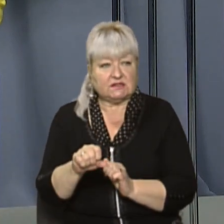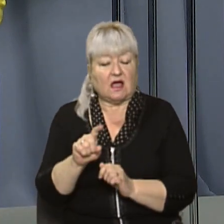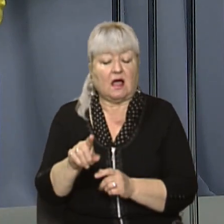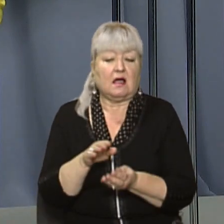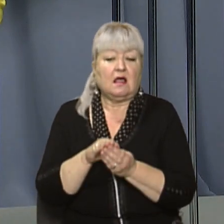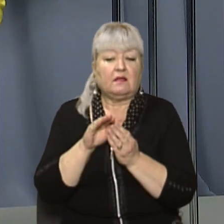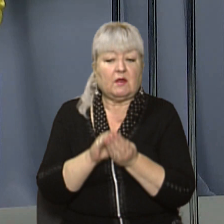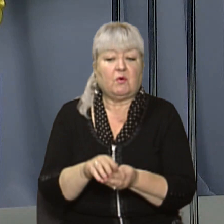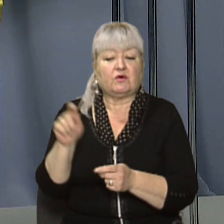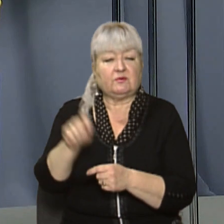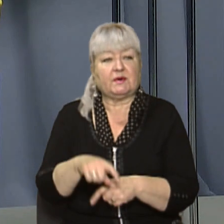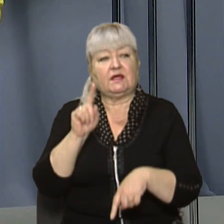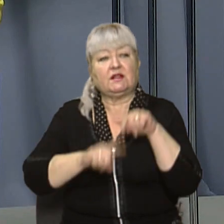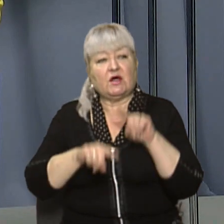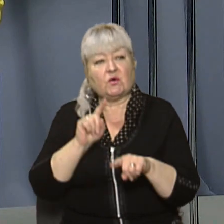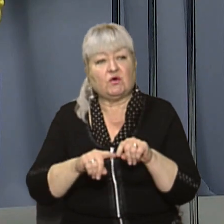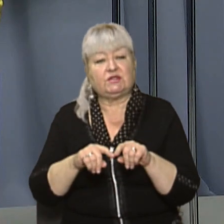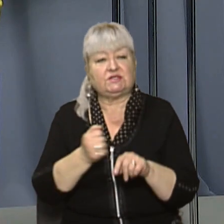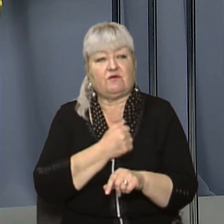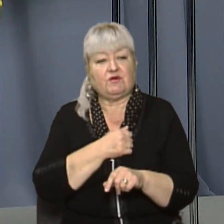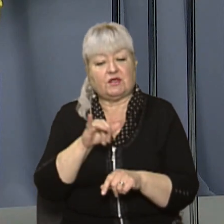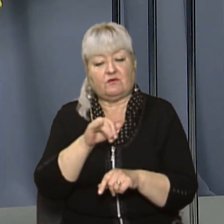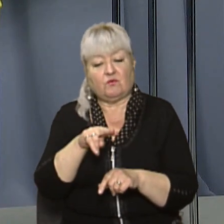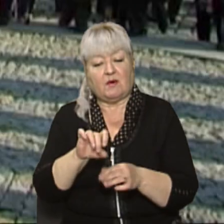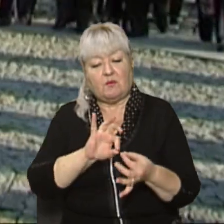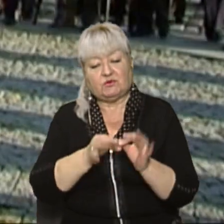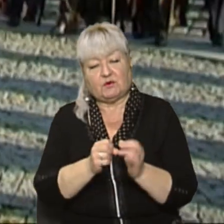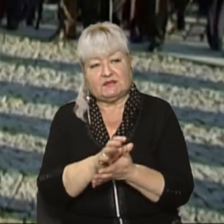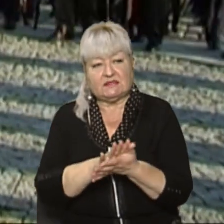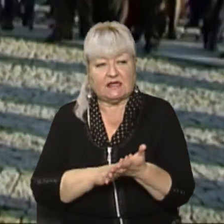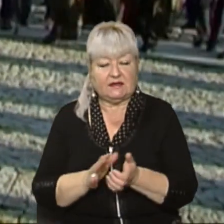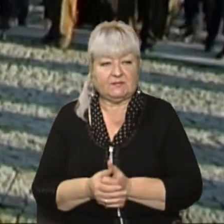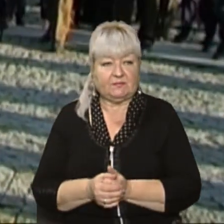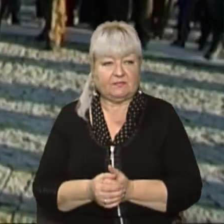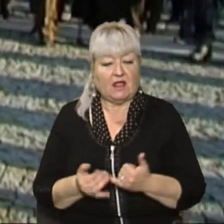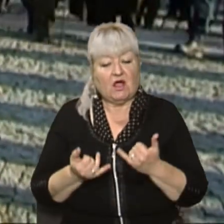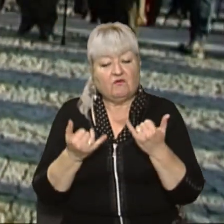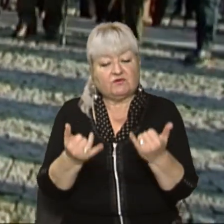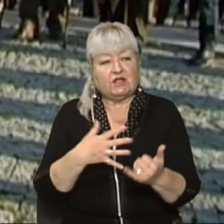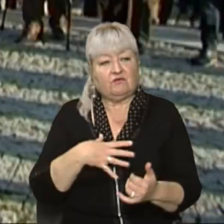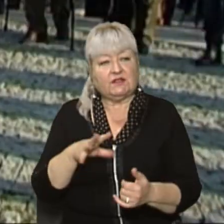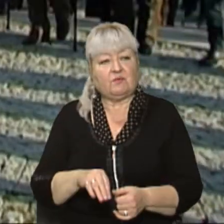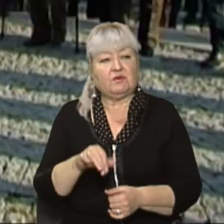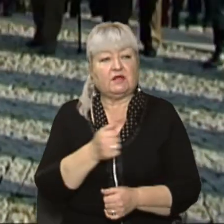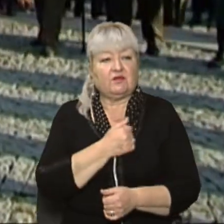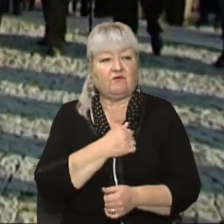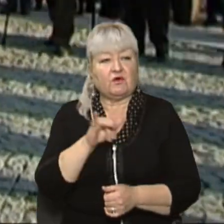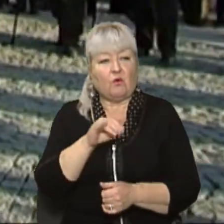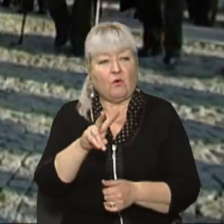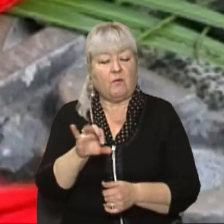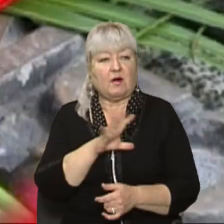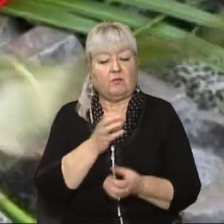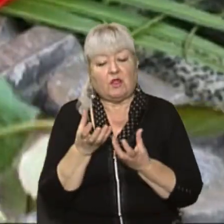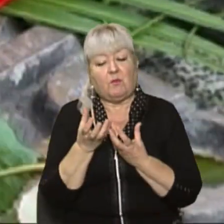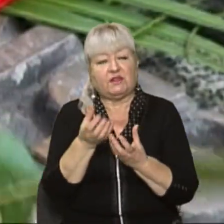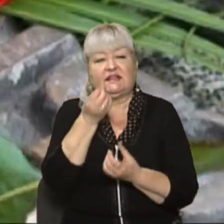приїхали і родичі вояків УПА. Подробиці далі у сюжеті. Вшанування полеглих воїнів УПА розпочало з покладанням